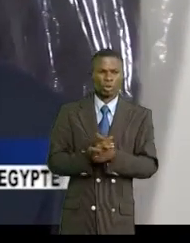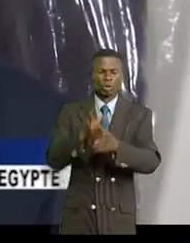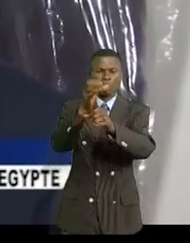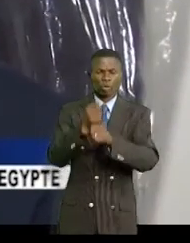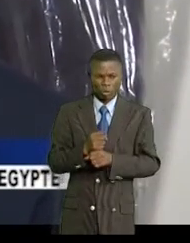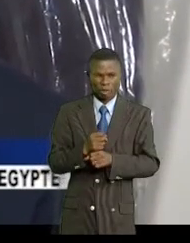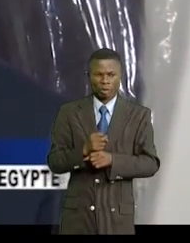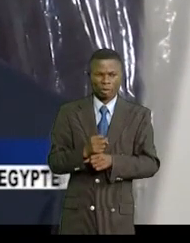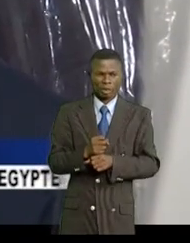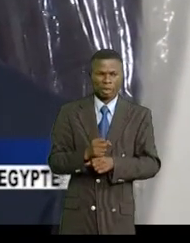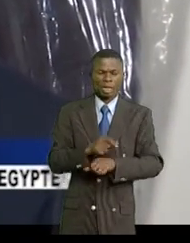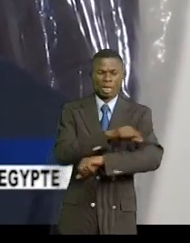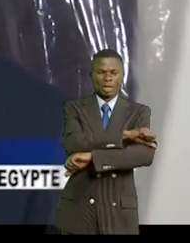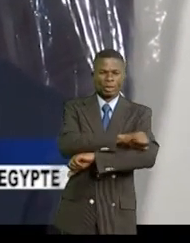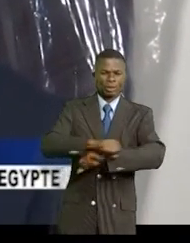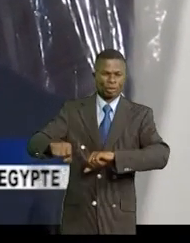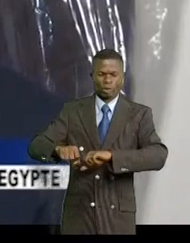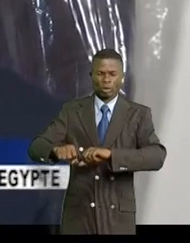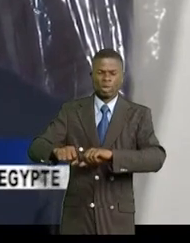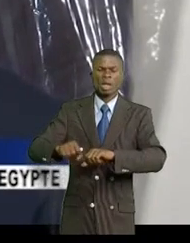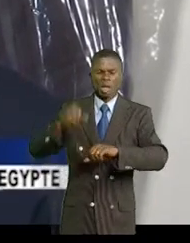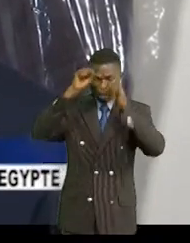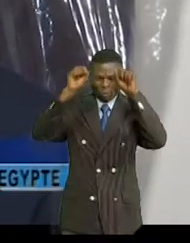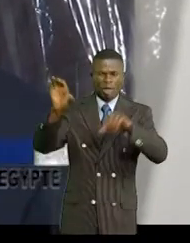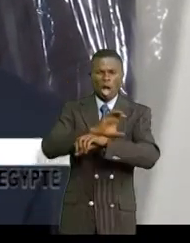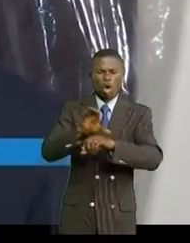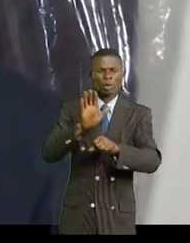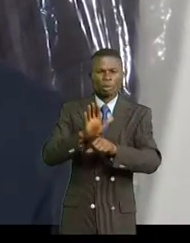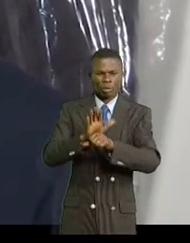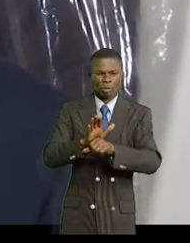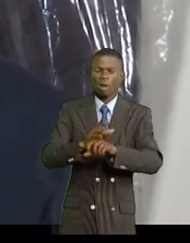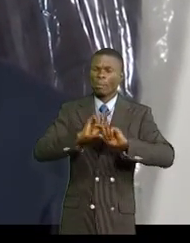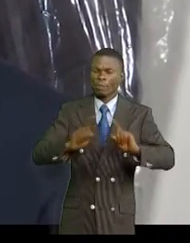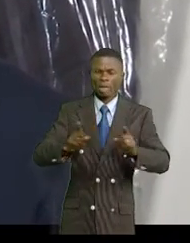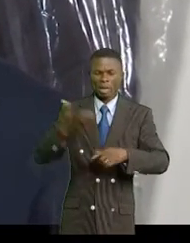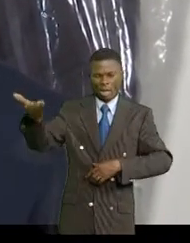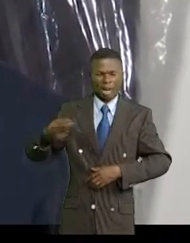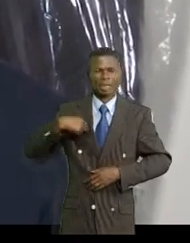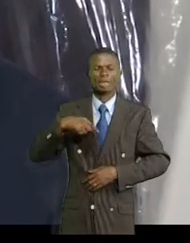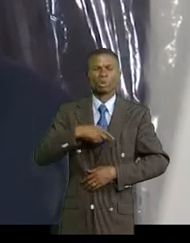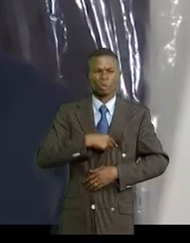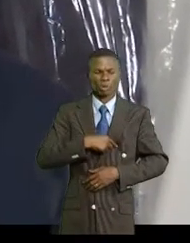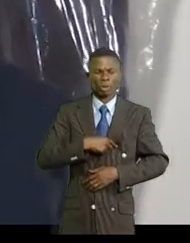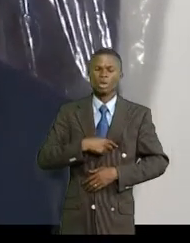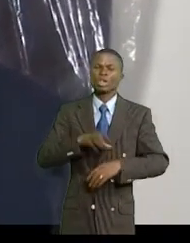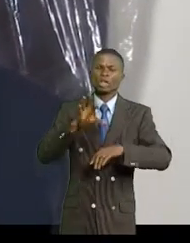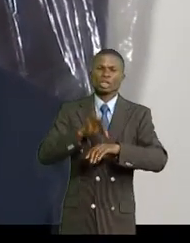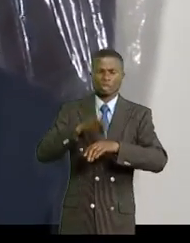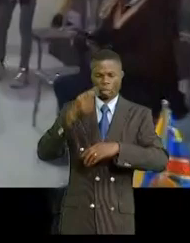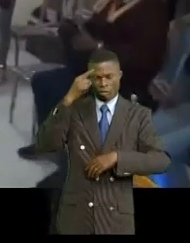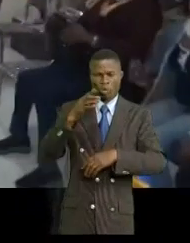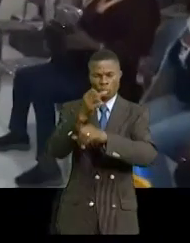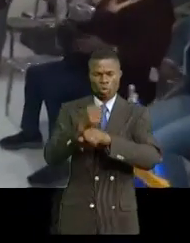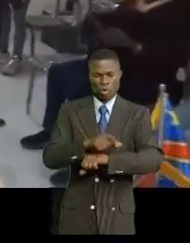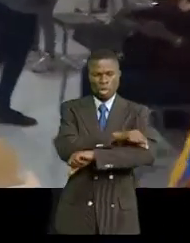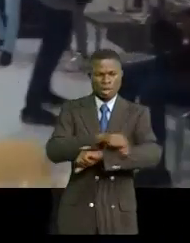au roi bien que son apport d'Ital était très chargé de nous agressir et grâce à lui nous avons un siège.